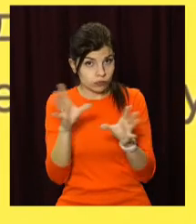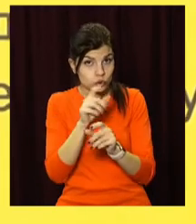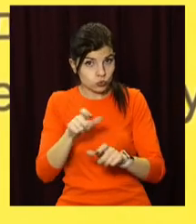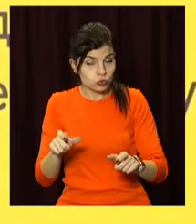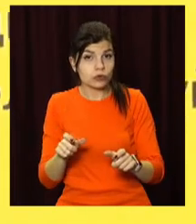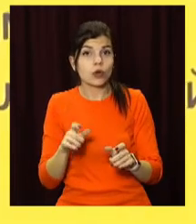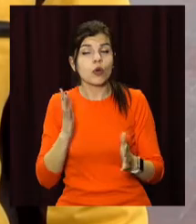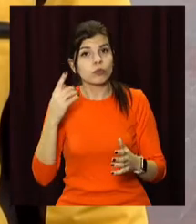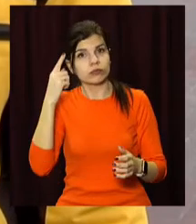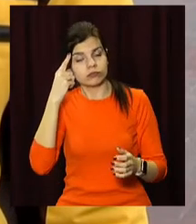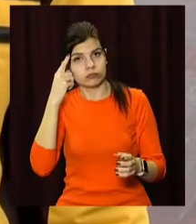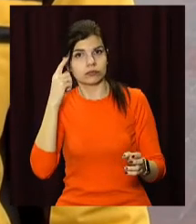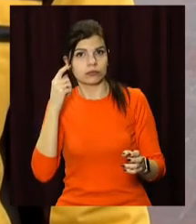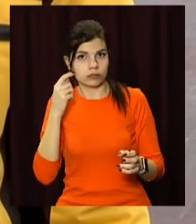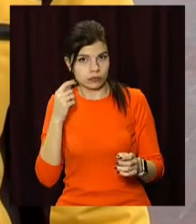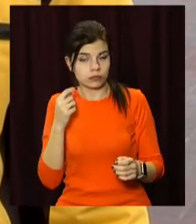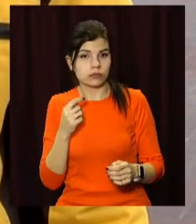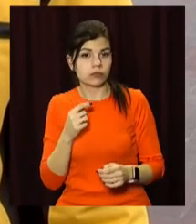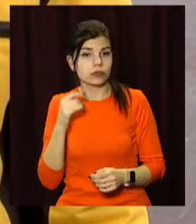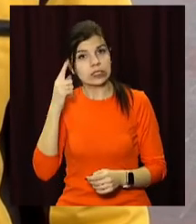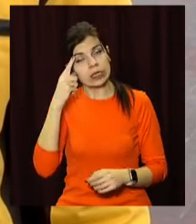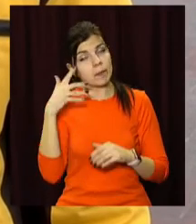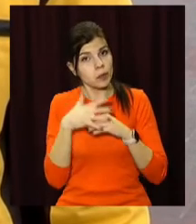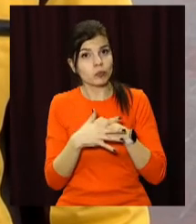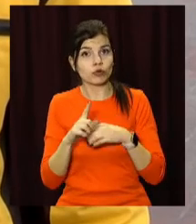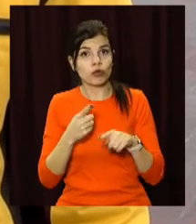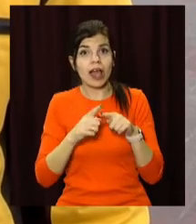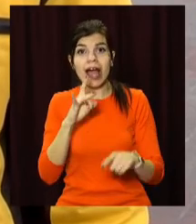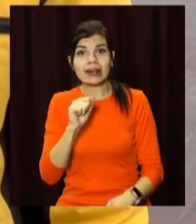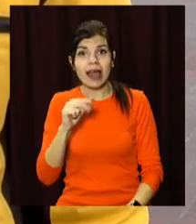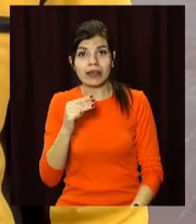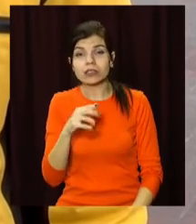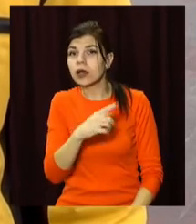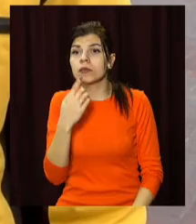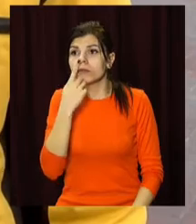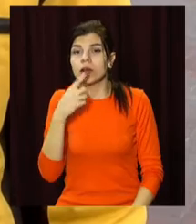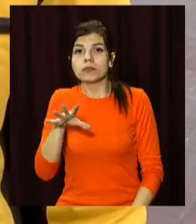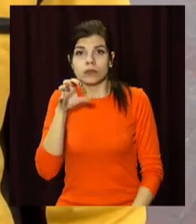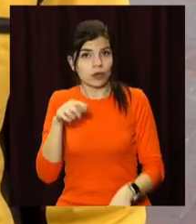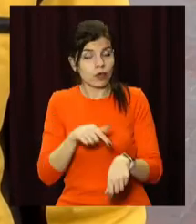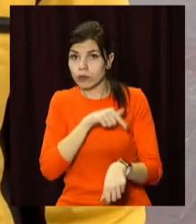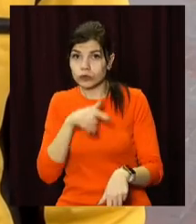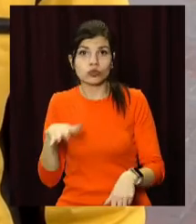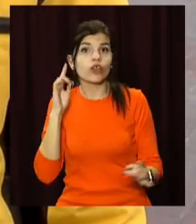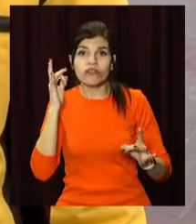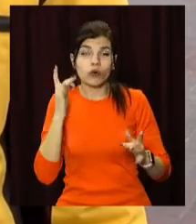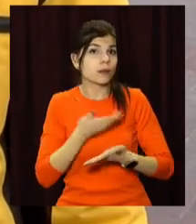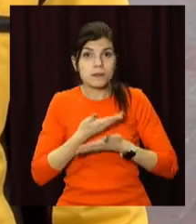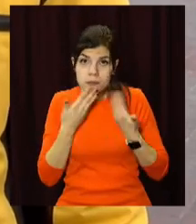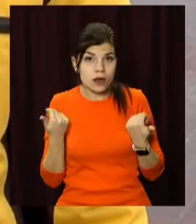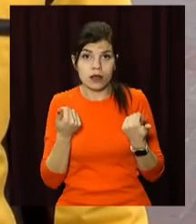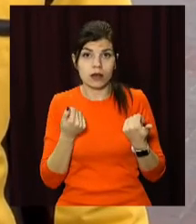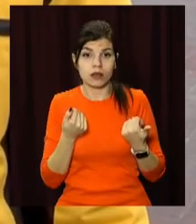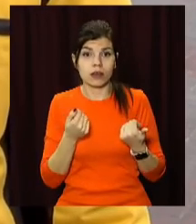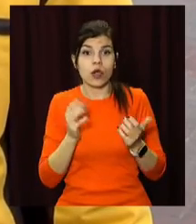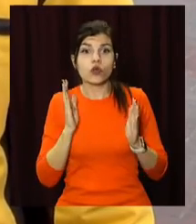свідомими і зрозуміти, що радіацію не чути ні на звук, ні на запах, ні на що.